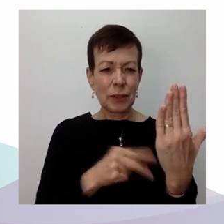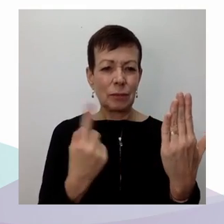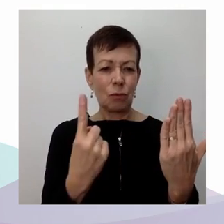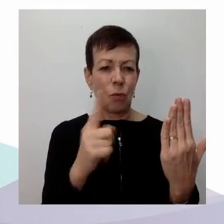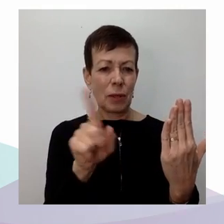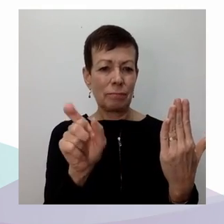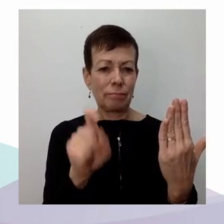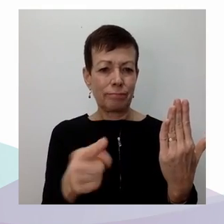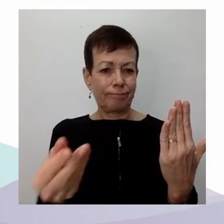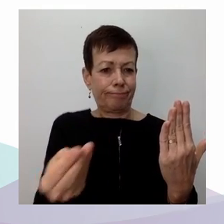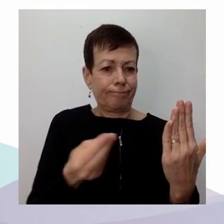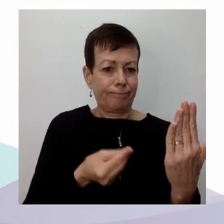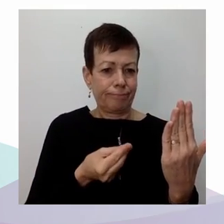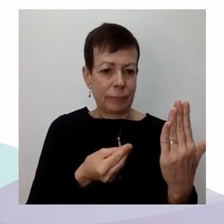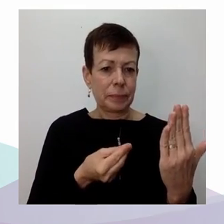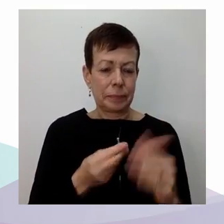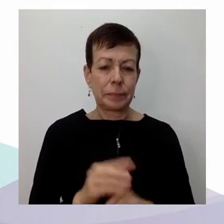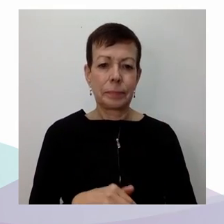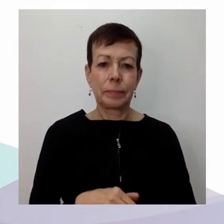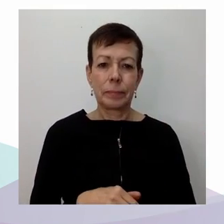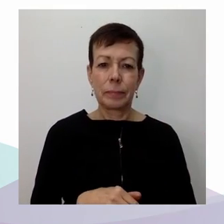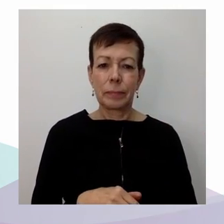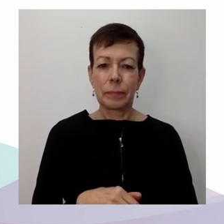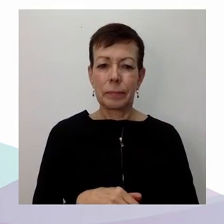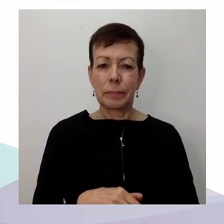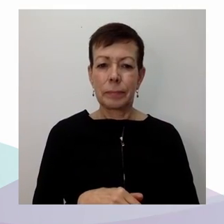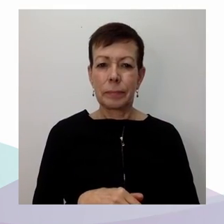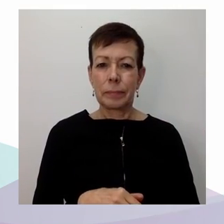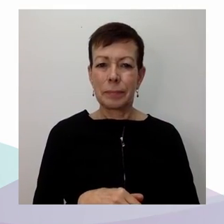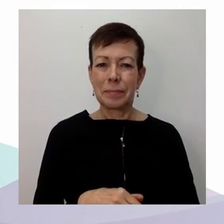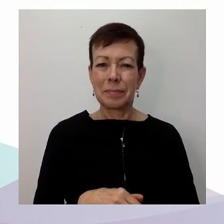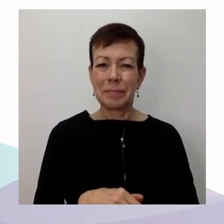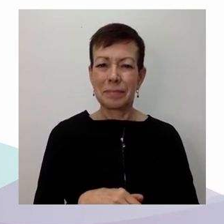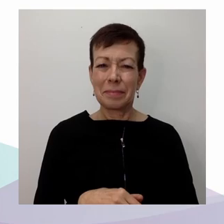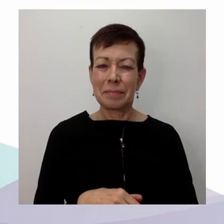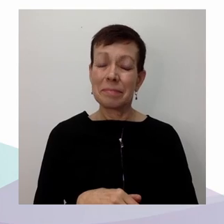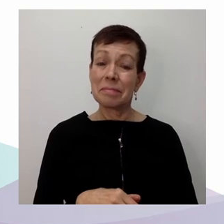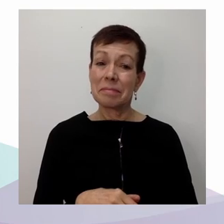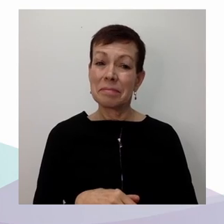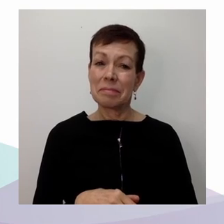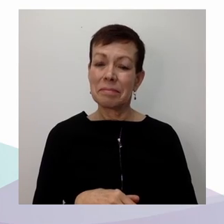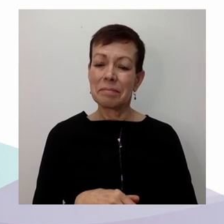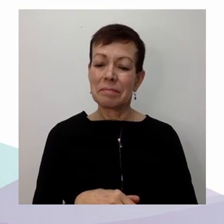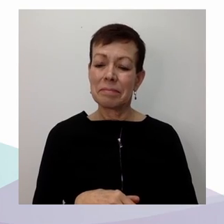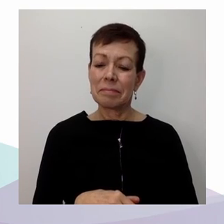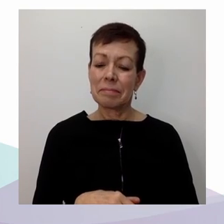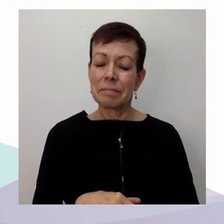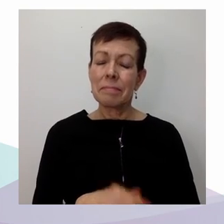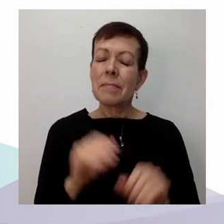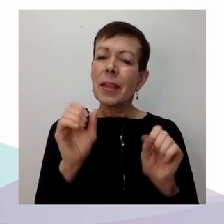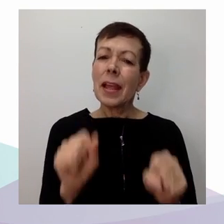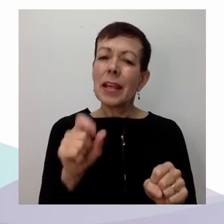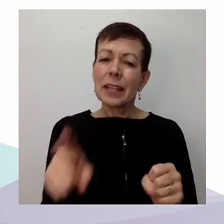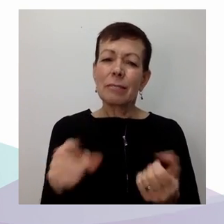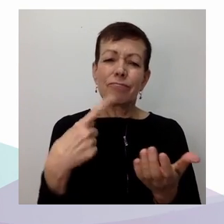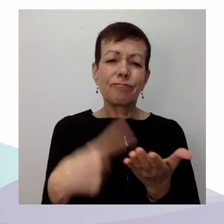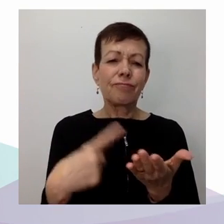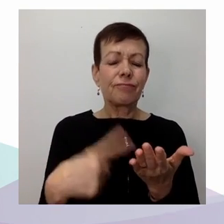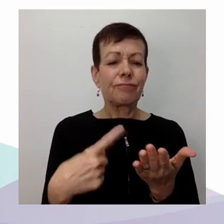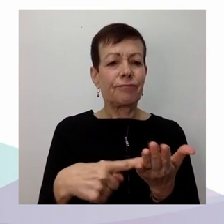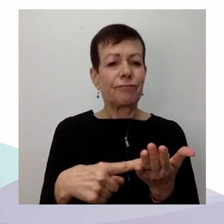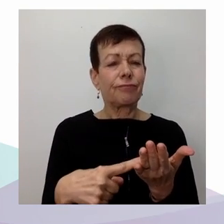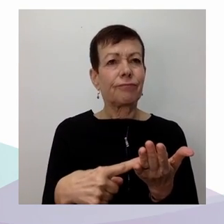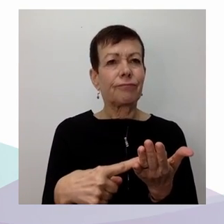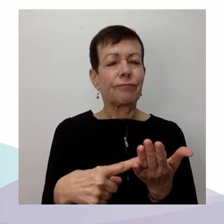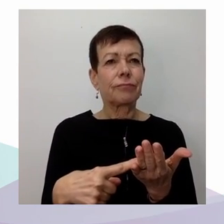élargir les horizons en s'intéressant à l'international. Donc la question, c'est comment ces problèmes se manifestent-ils dans d'autres pays?